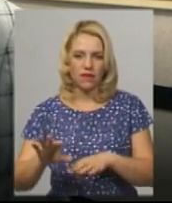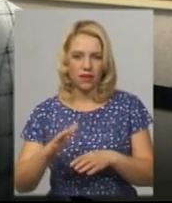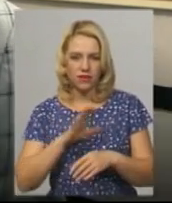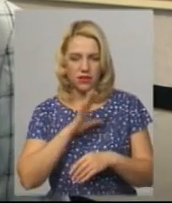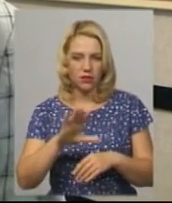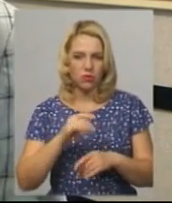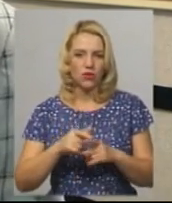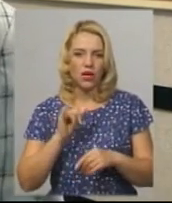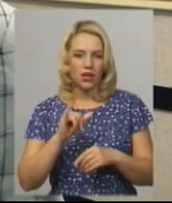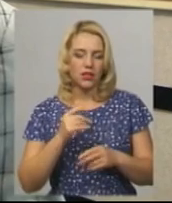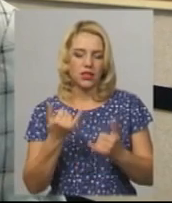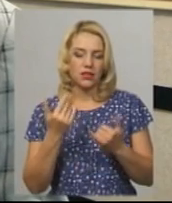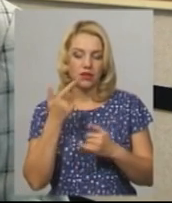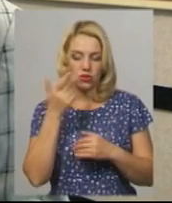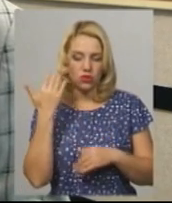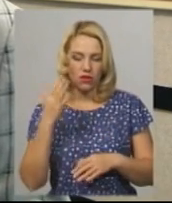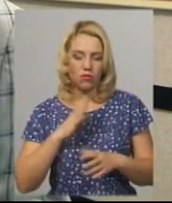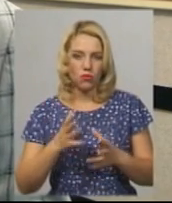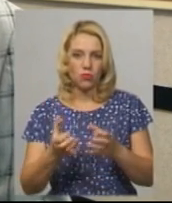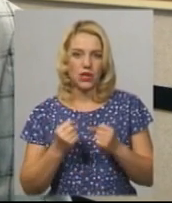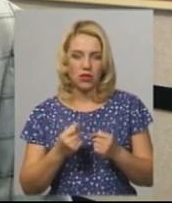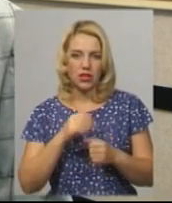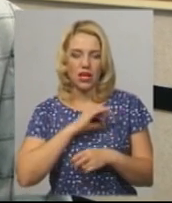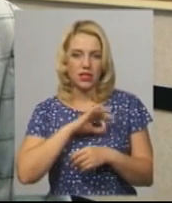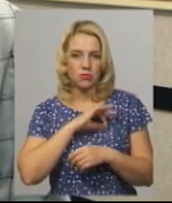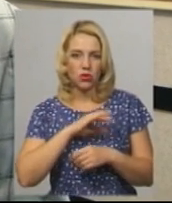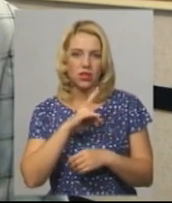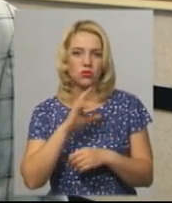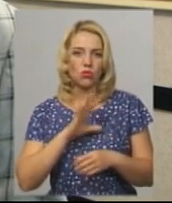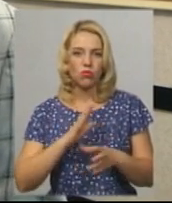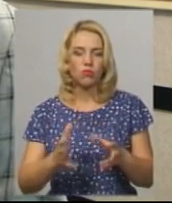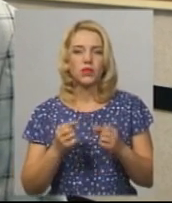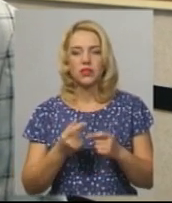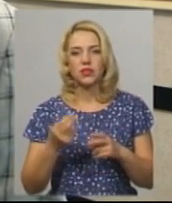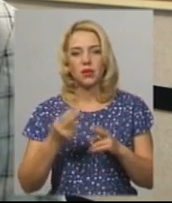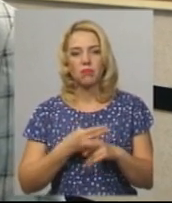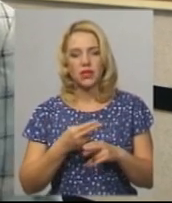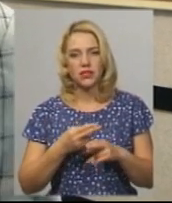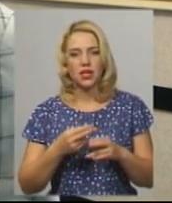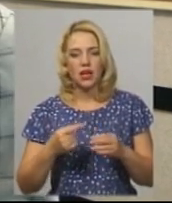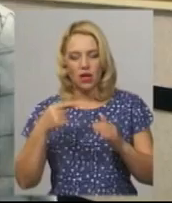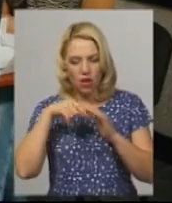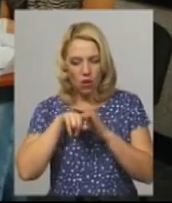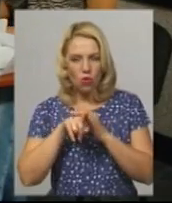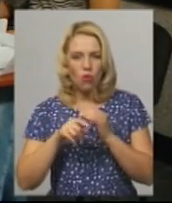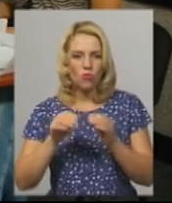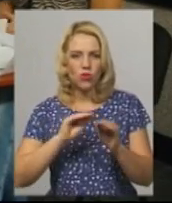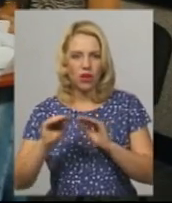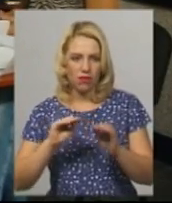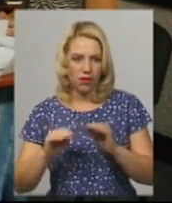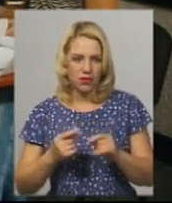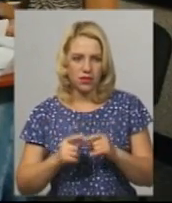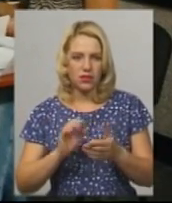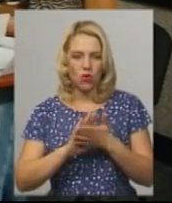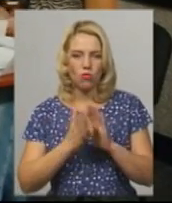був прийнятий в експлуатацію, але був прийнятий без відповідних комунікацій, недороблений будинок. За умовою